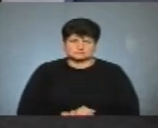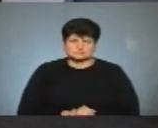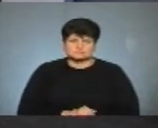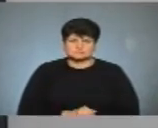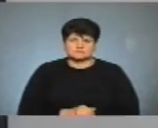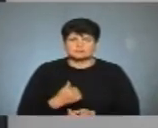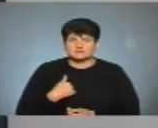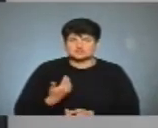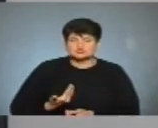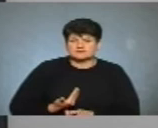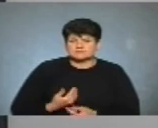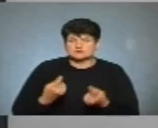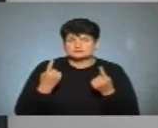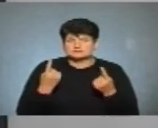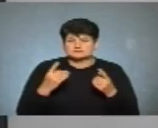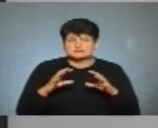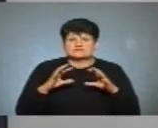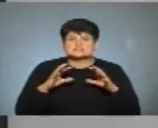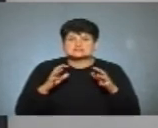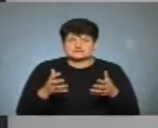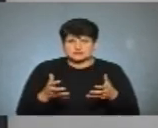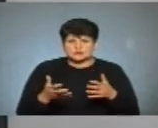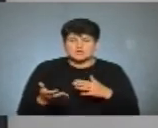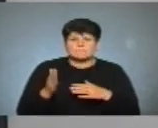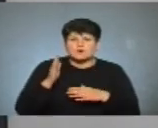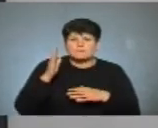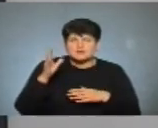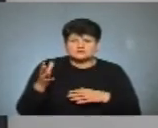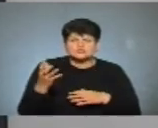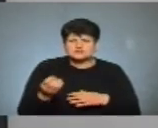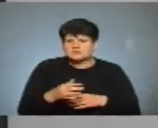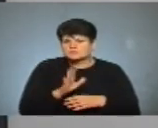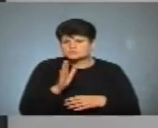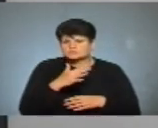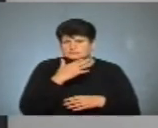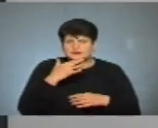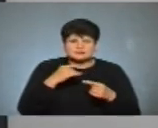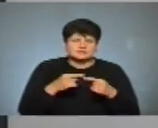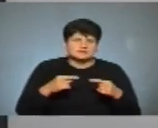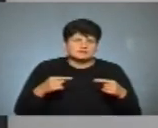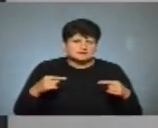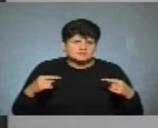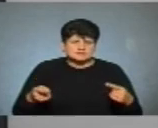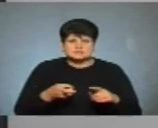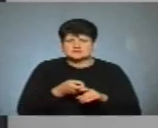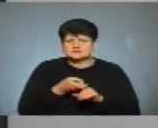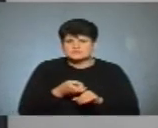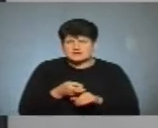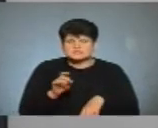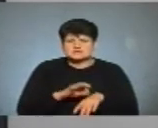Ми живемо в глобальному світі. І попереду в нас будуть ще не один виклик різного роду, пов'язаний з